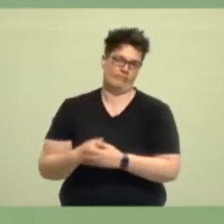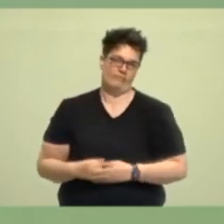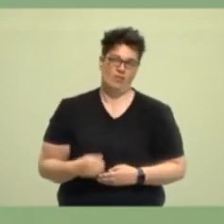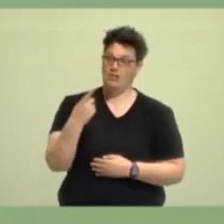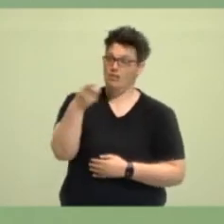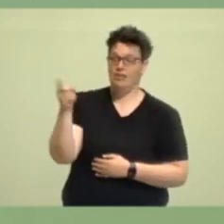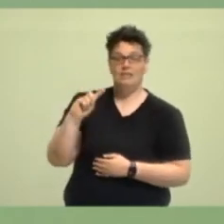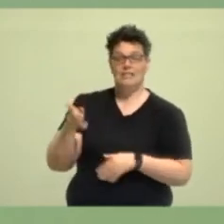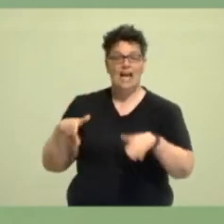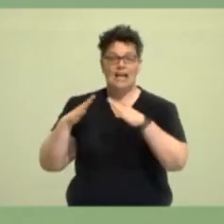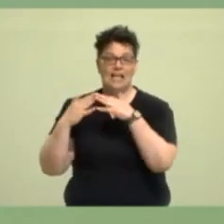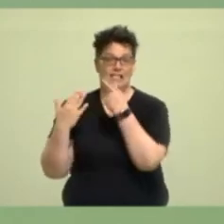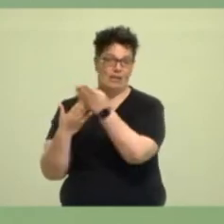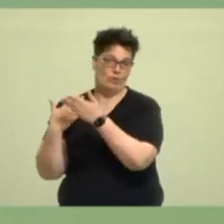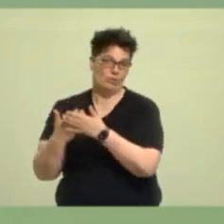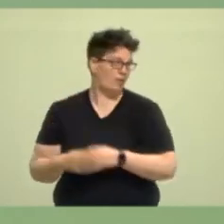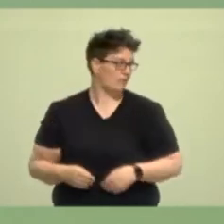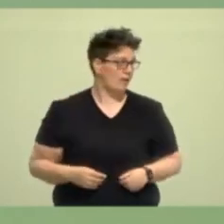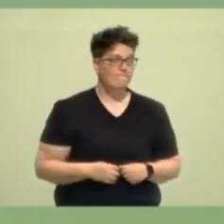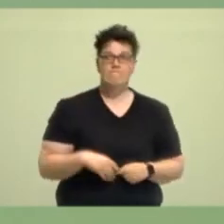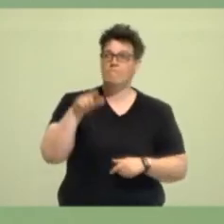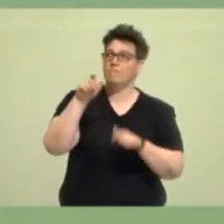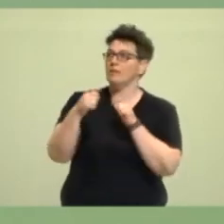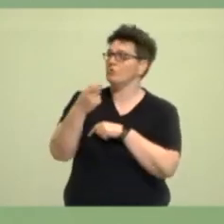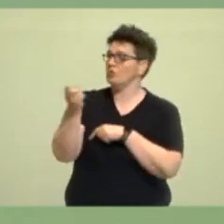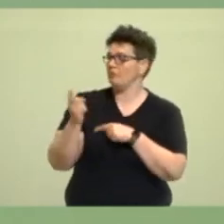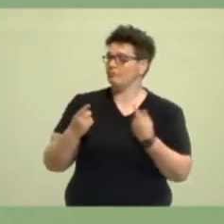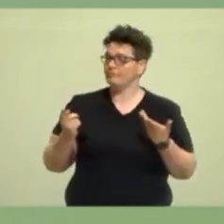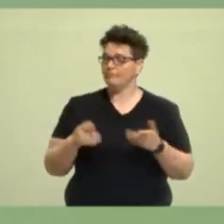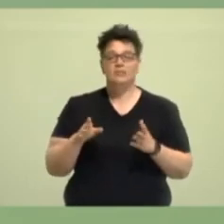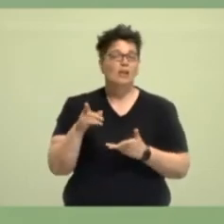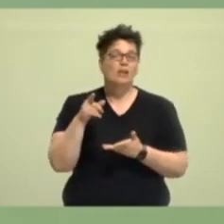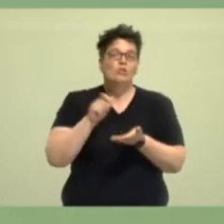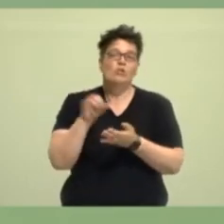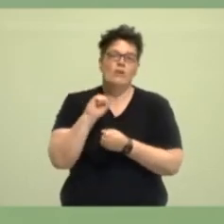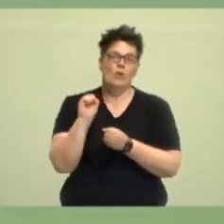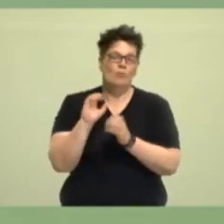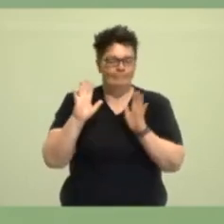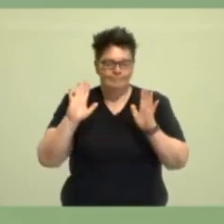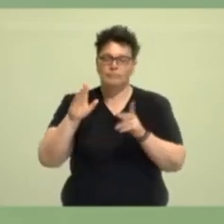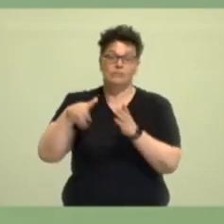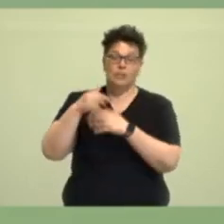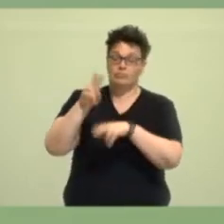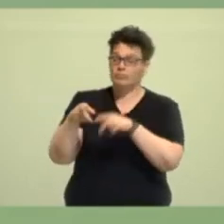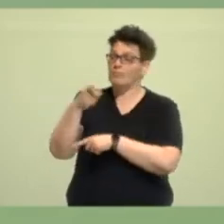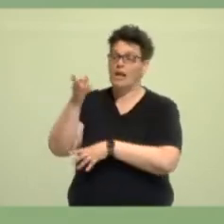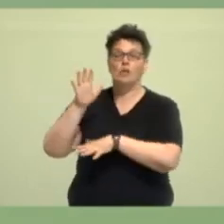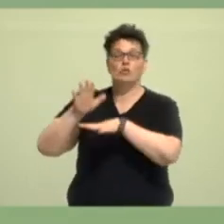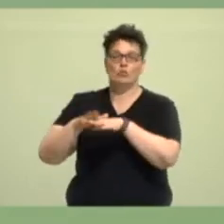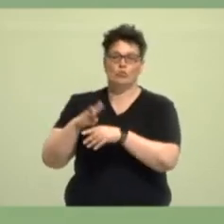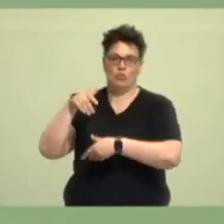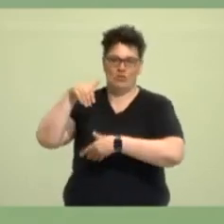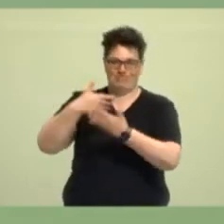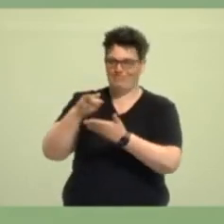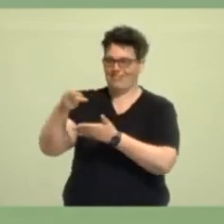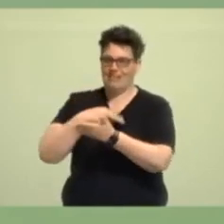akademischen Haushalten, Menschen, die auch aus welchen Gründen auch immer strukturell benachteiligt sind und Menschen mit internationaler